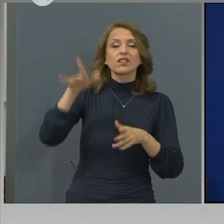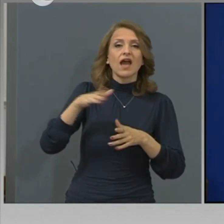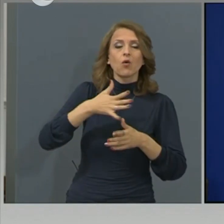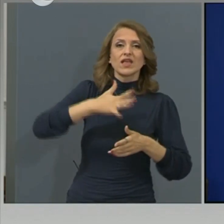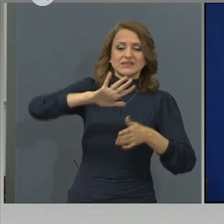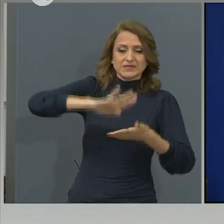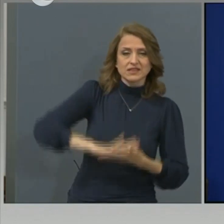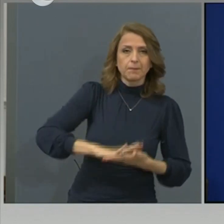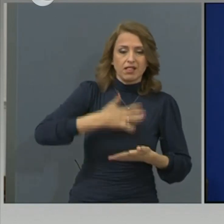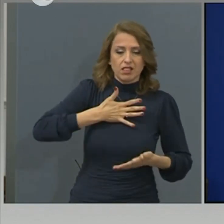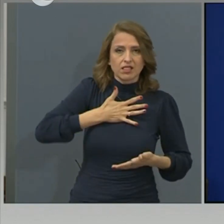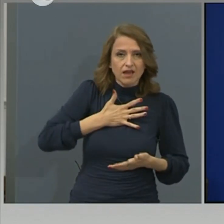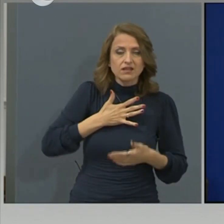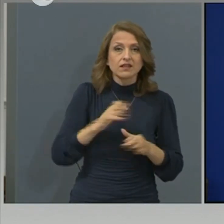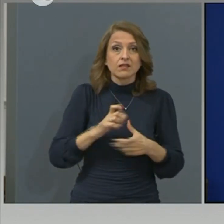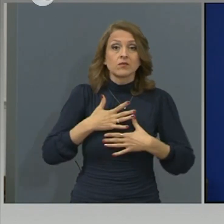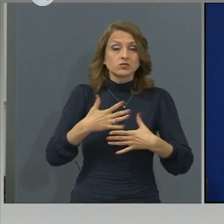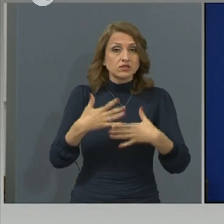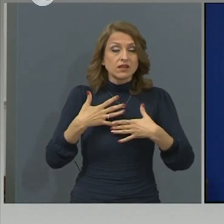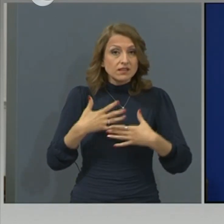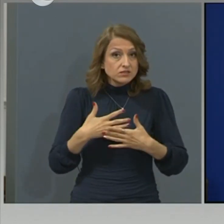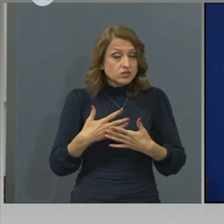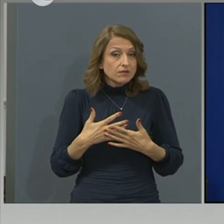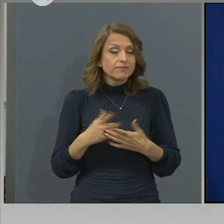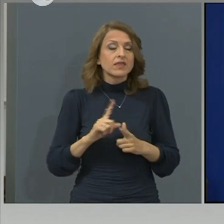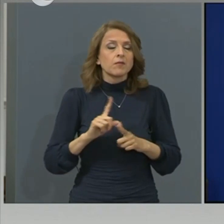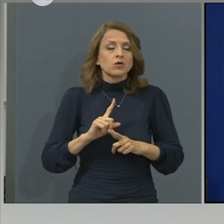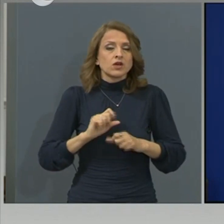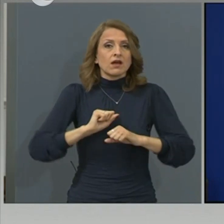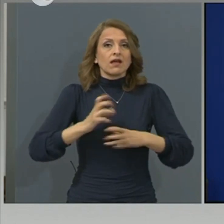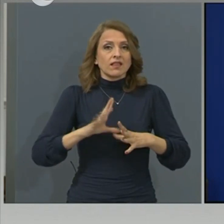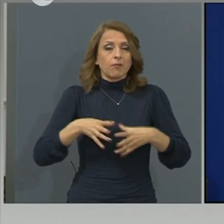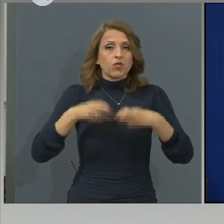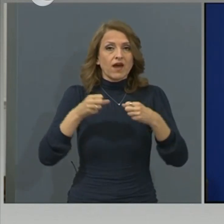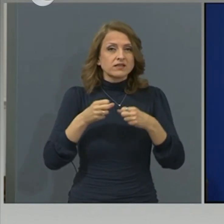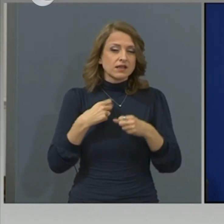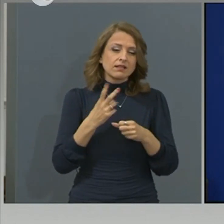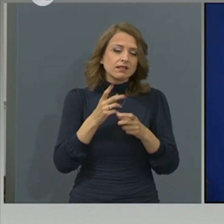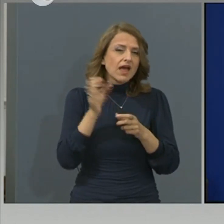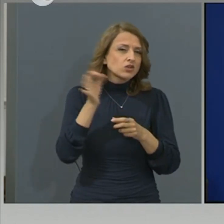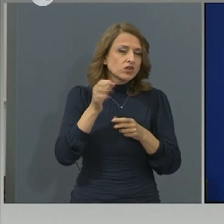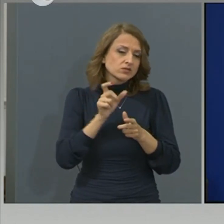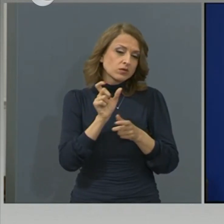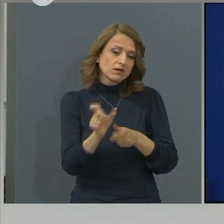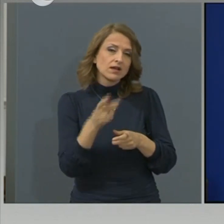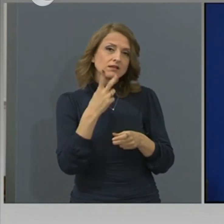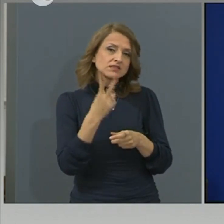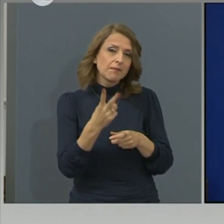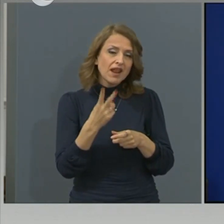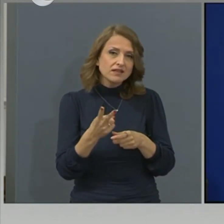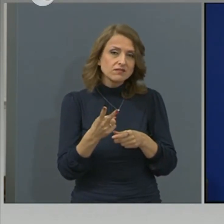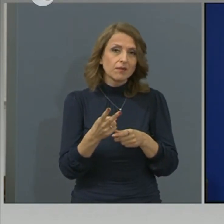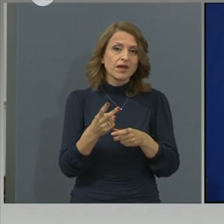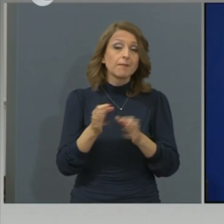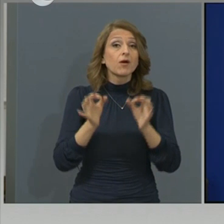го описват болните, непоносиме и той ни е фактора, който най-често наблюдаваме за понад